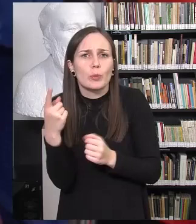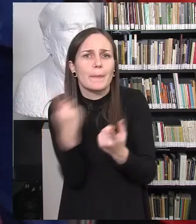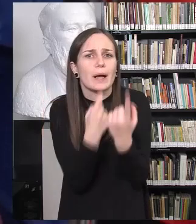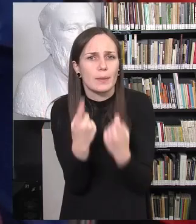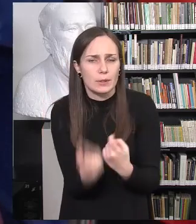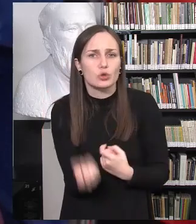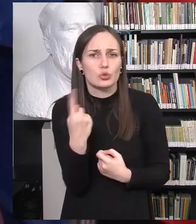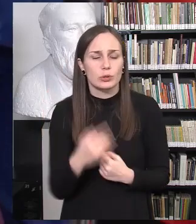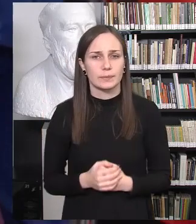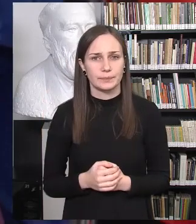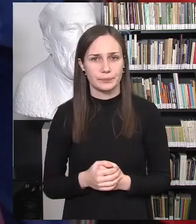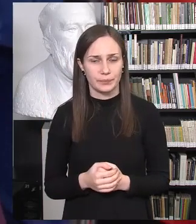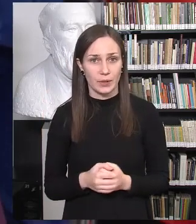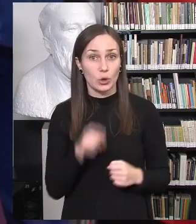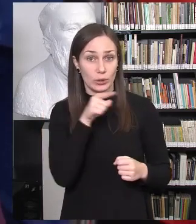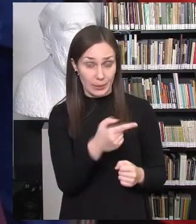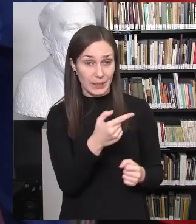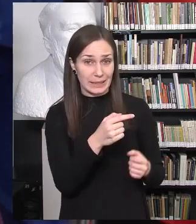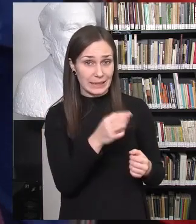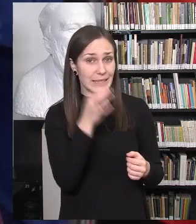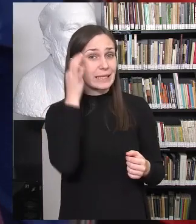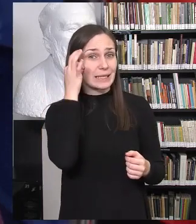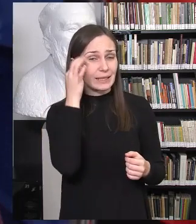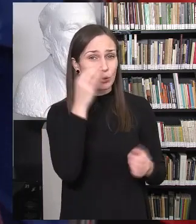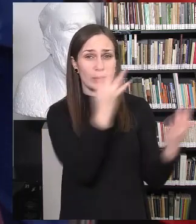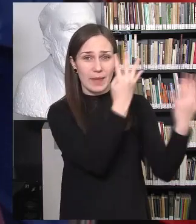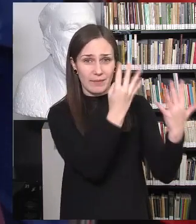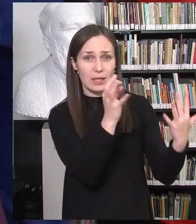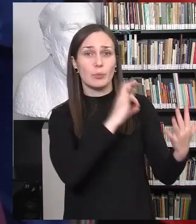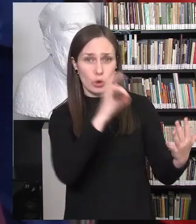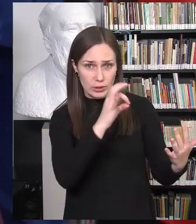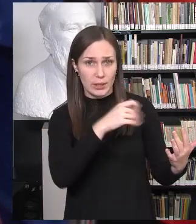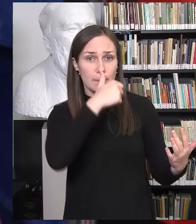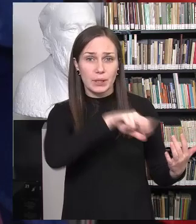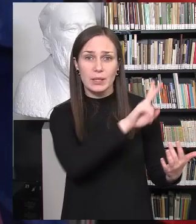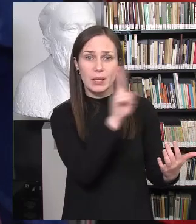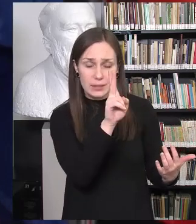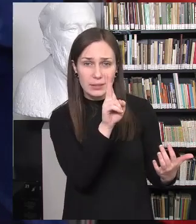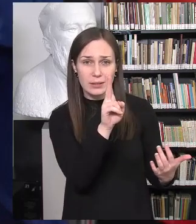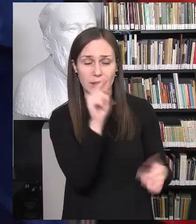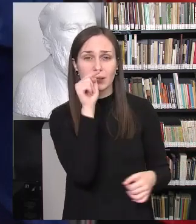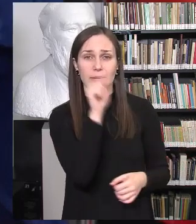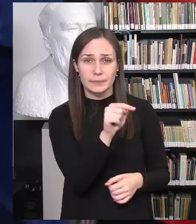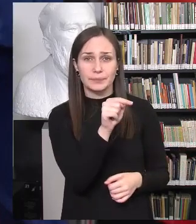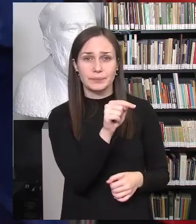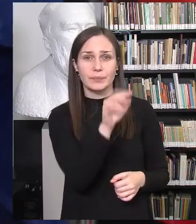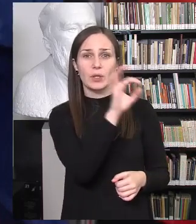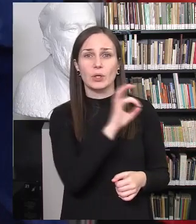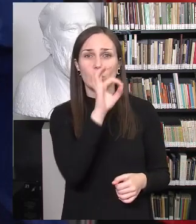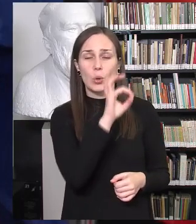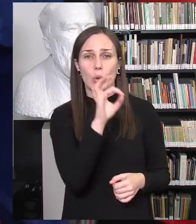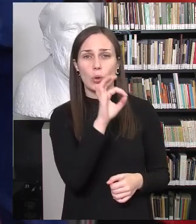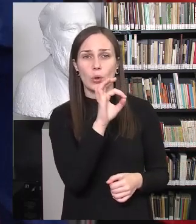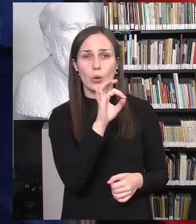Tai konkrečiai šitas, kur sakiau apitiksliai 9 procentai visose amžiaus grupėse buvo tas pats. čia buvo kalbama